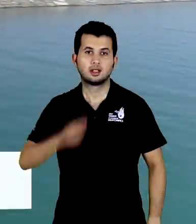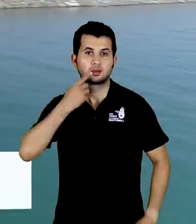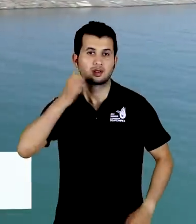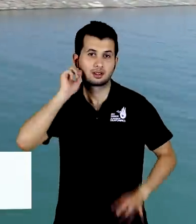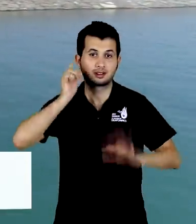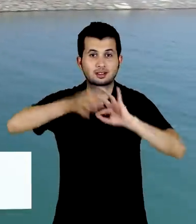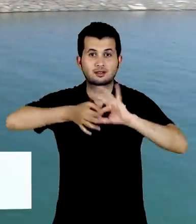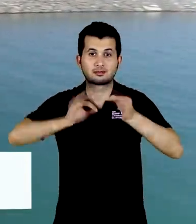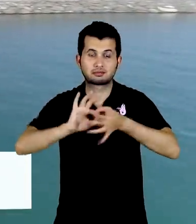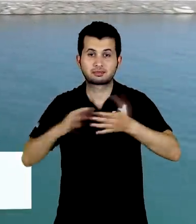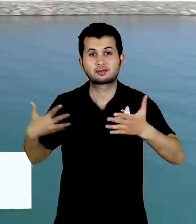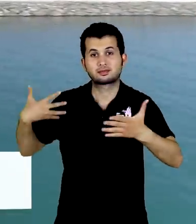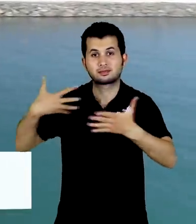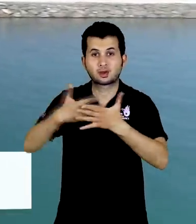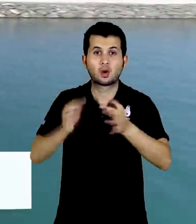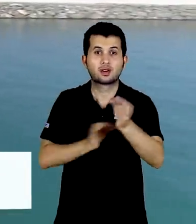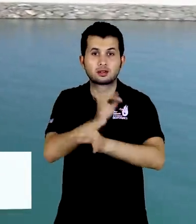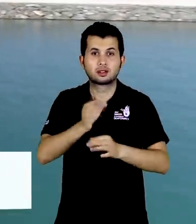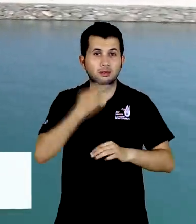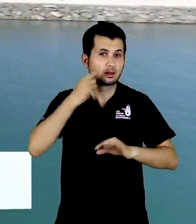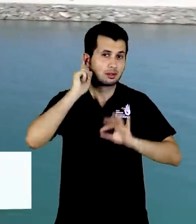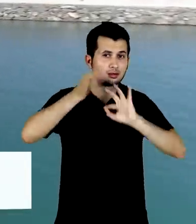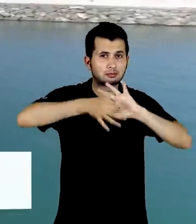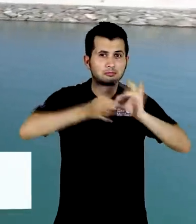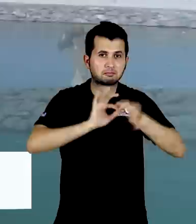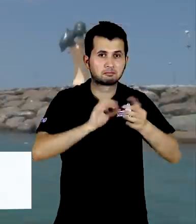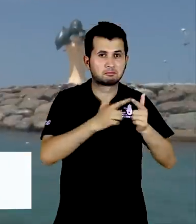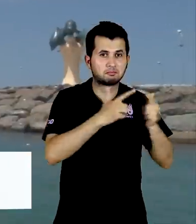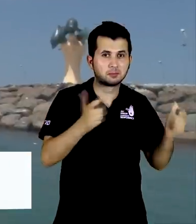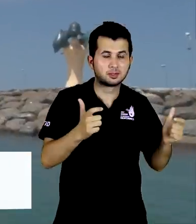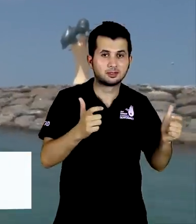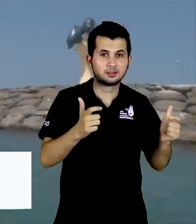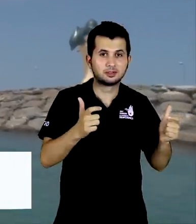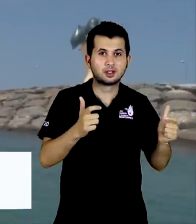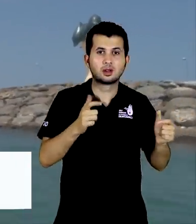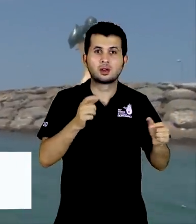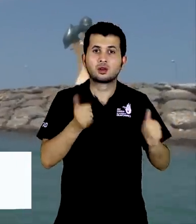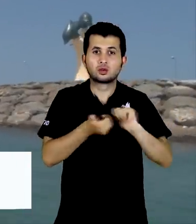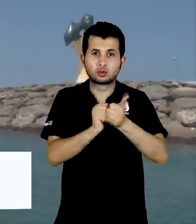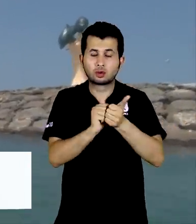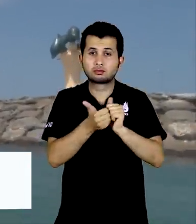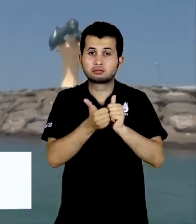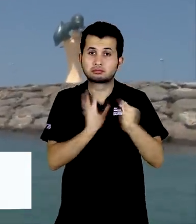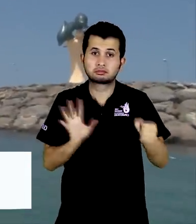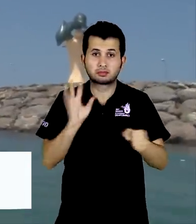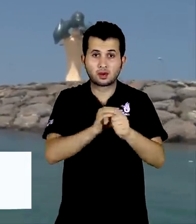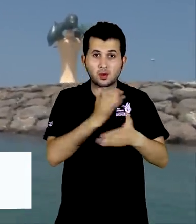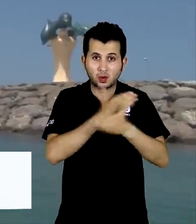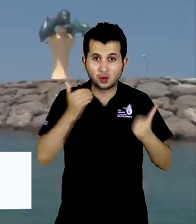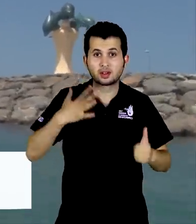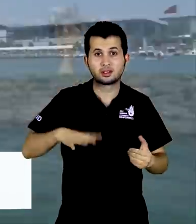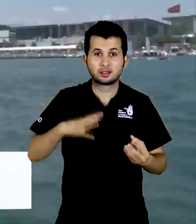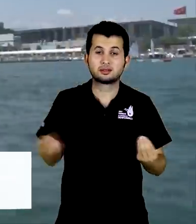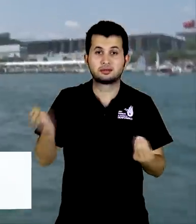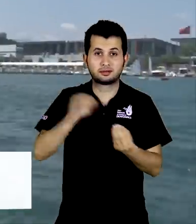Deflimpiks'in her geçen organizasyonda biraz daha büyümesi, henüz oyunların bir parçası olmayan sporların da iştahını